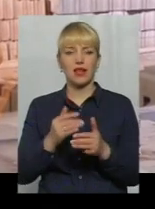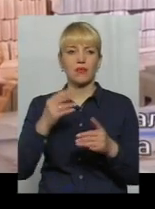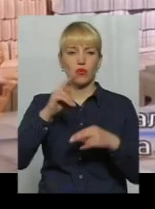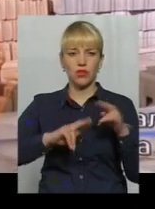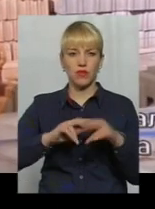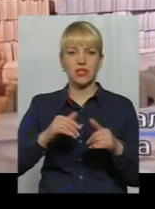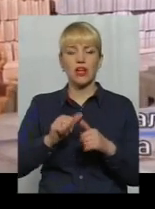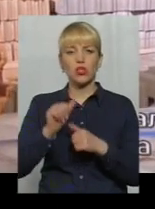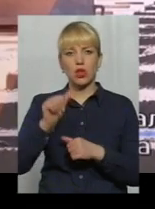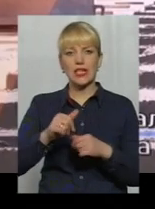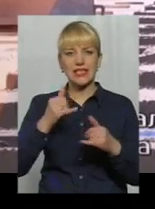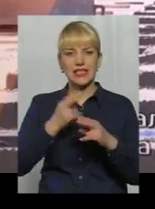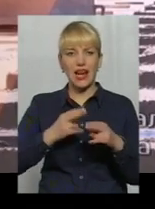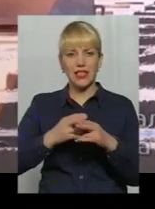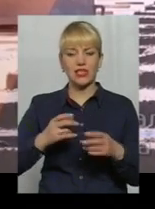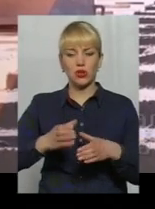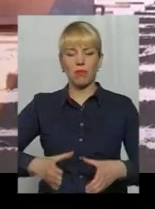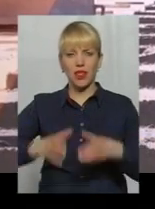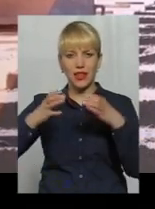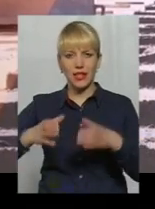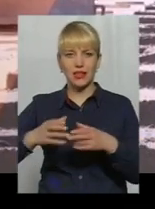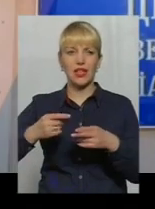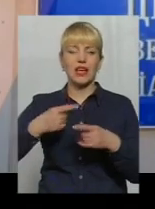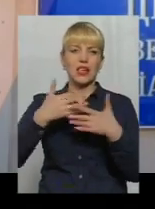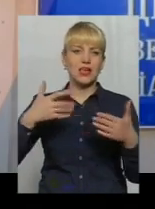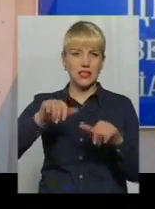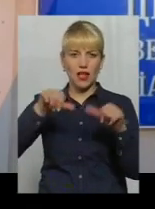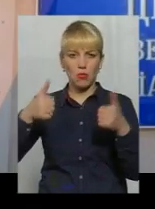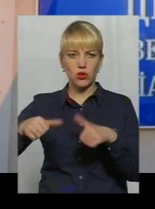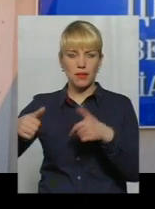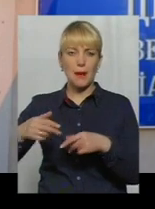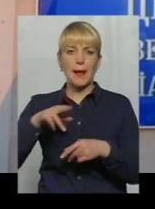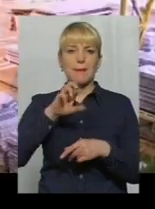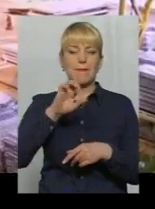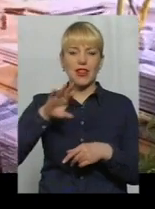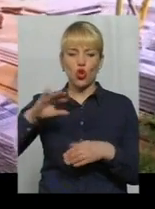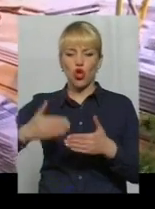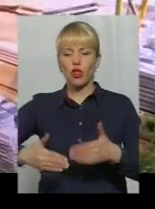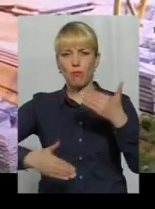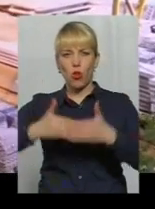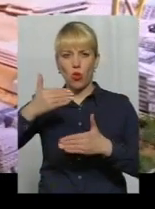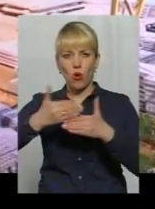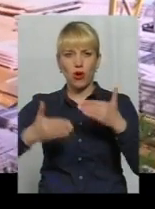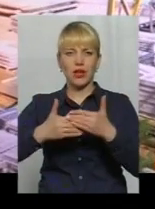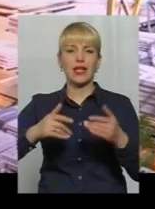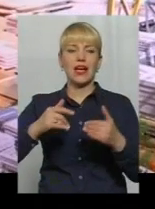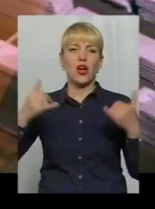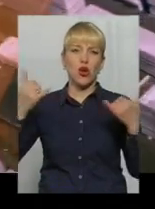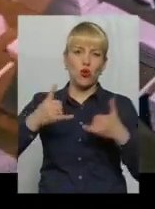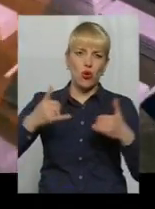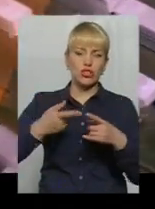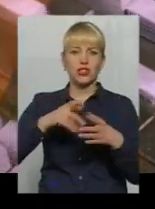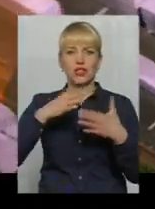Зокрема, залізобетонні плити та перемички різних модифікацій, бетонні блоки та палі, бетони та розчини, столярні